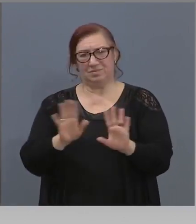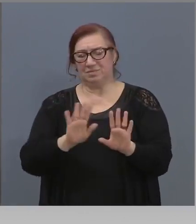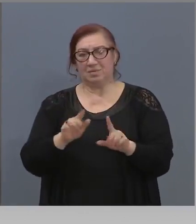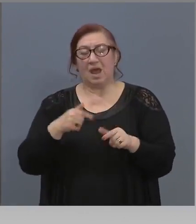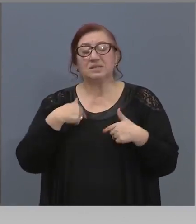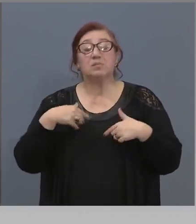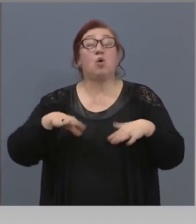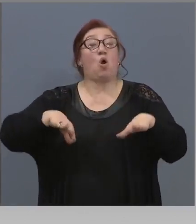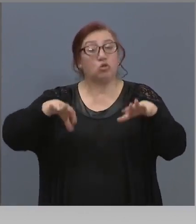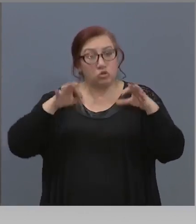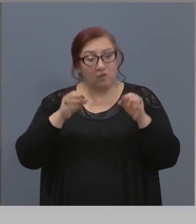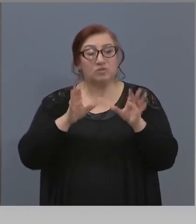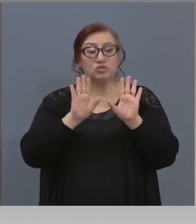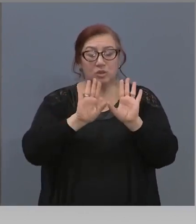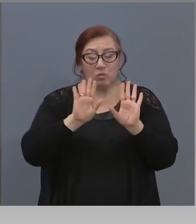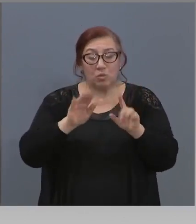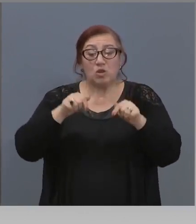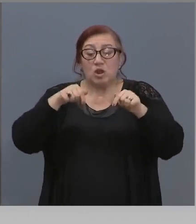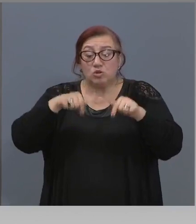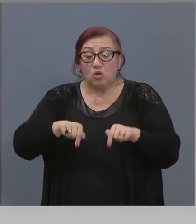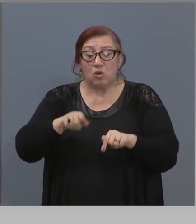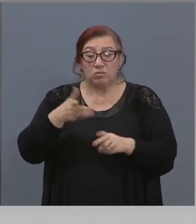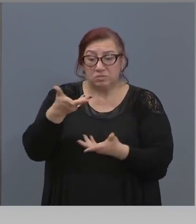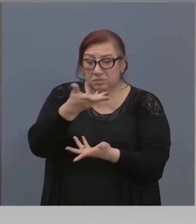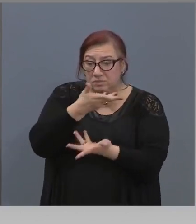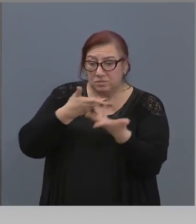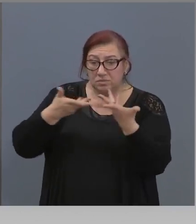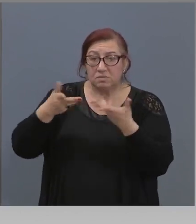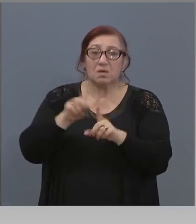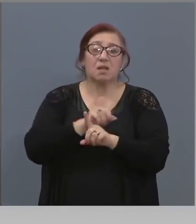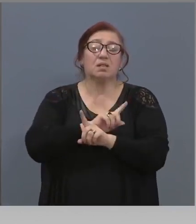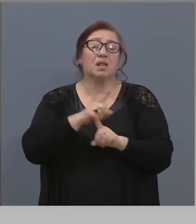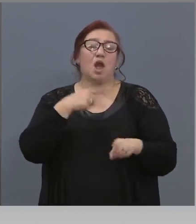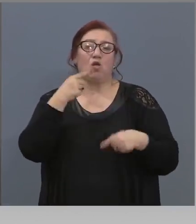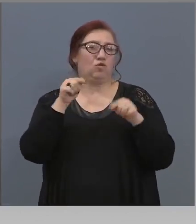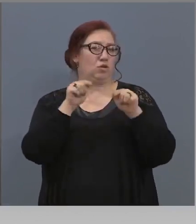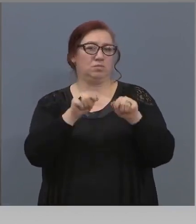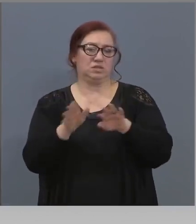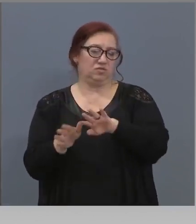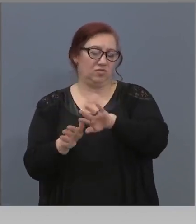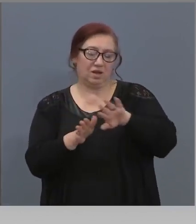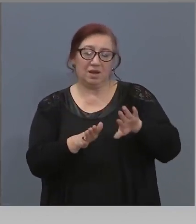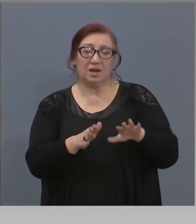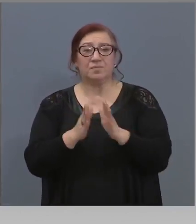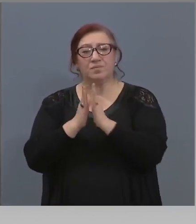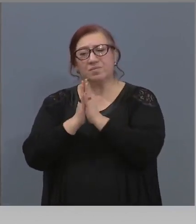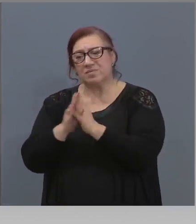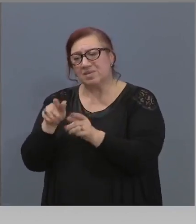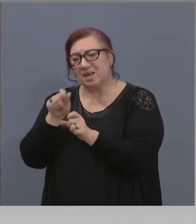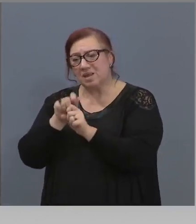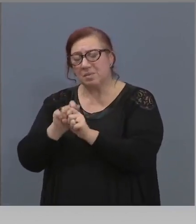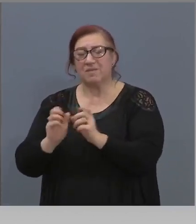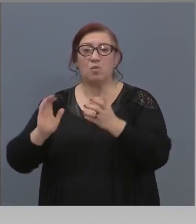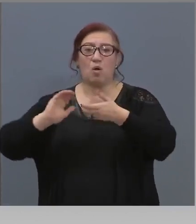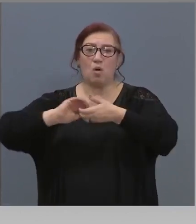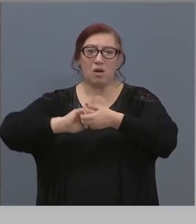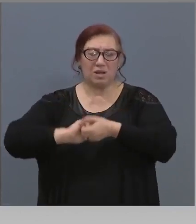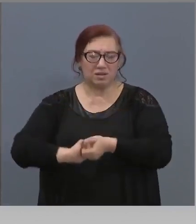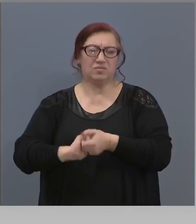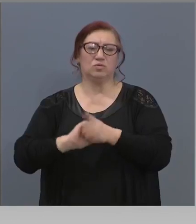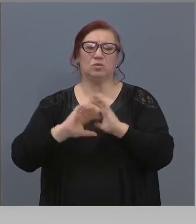не е стояло на дневен ред. да го направиме колективно, заедно, внимателно.